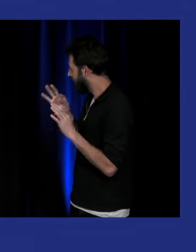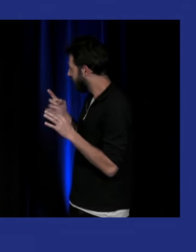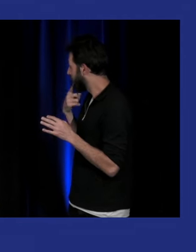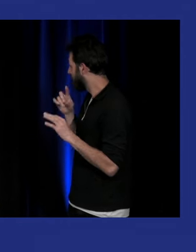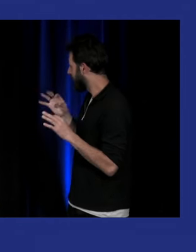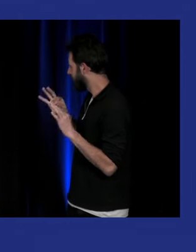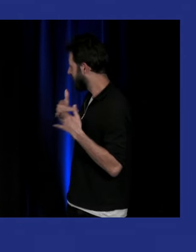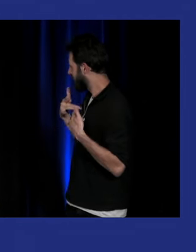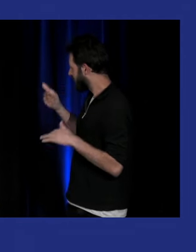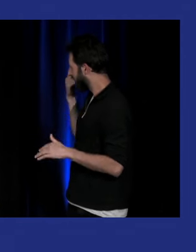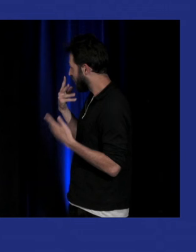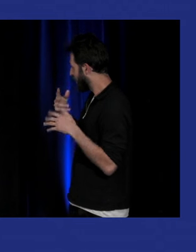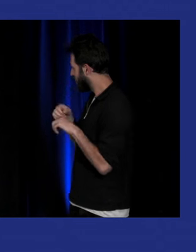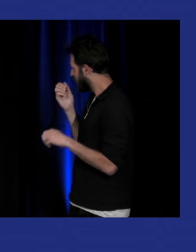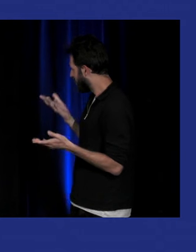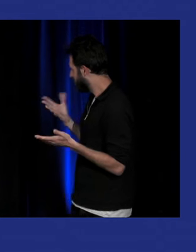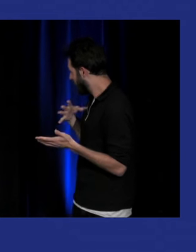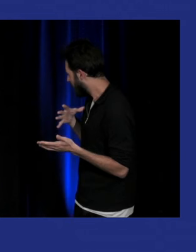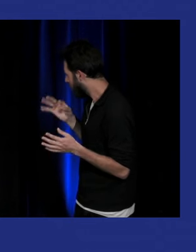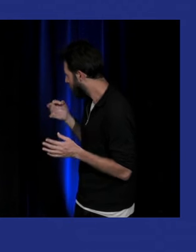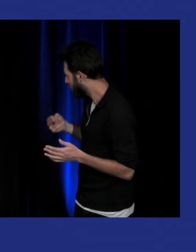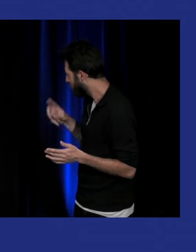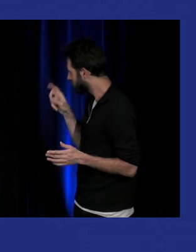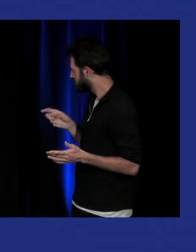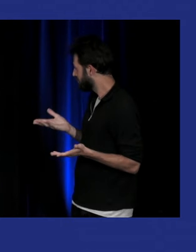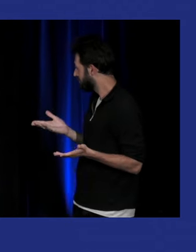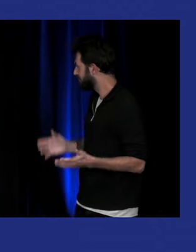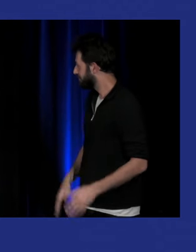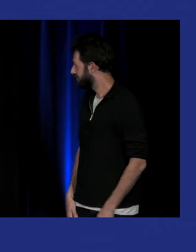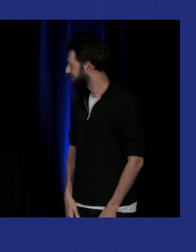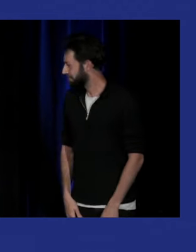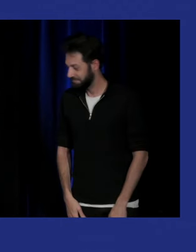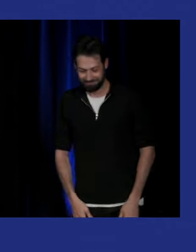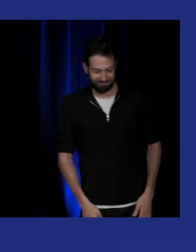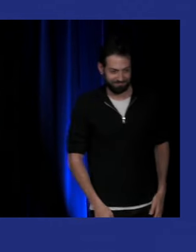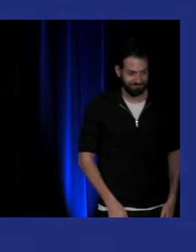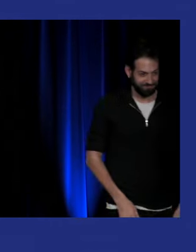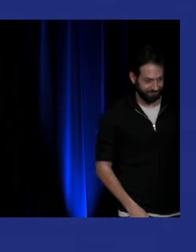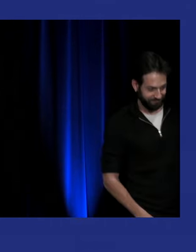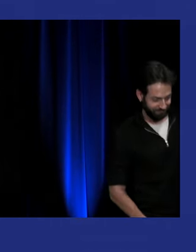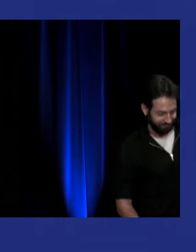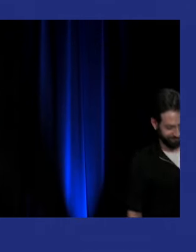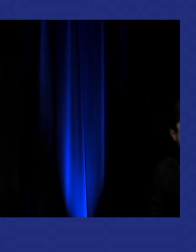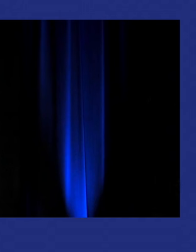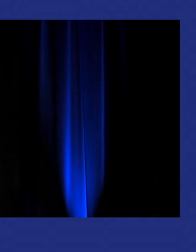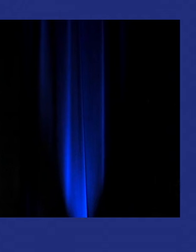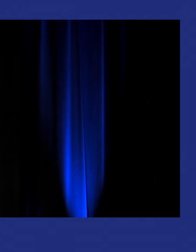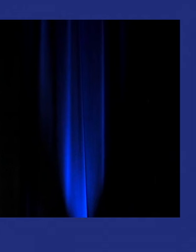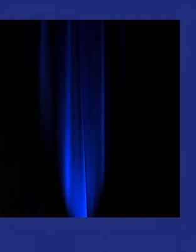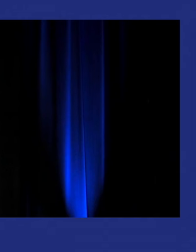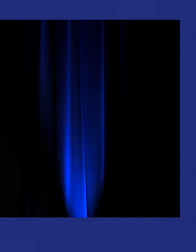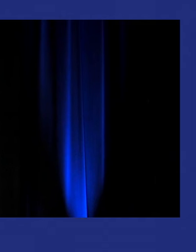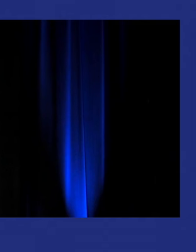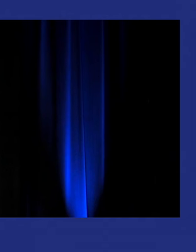par exemple avant on parlait est-ce qu'on parlait de théâtre au 19e siècle par exemple est-ce que c'est une forme d'art qui existait